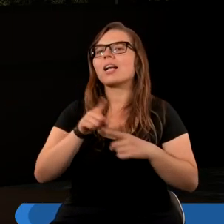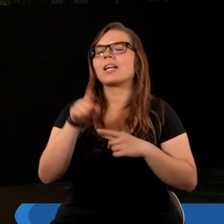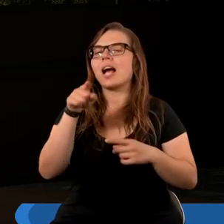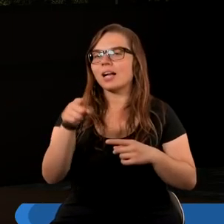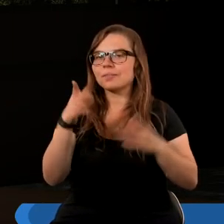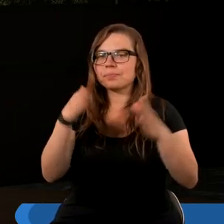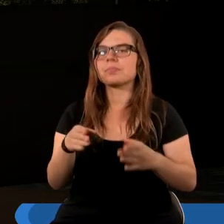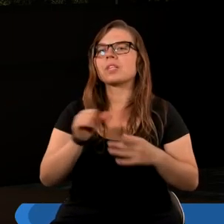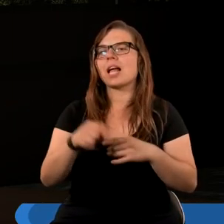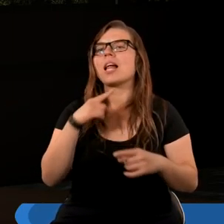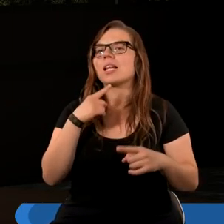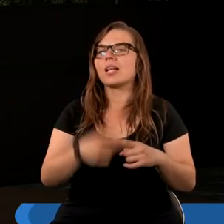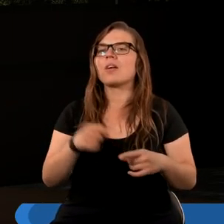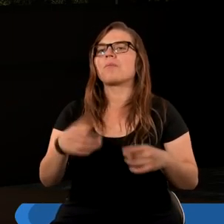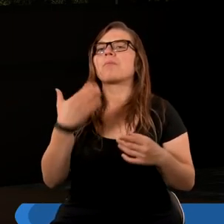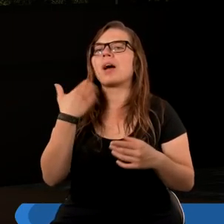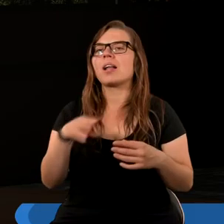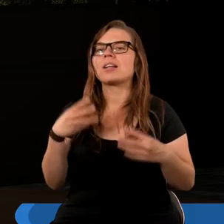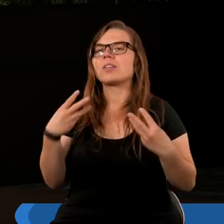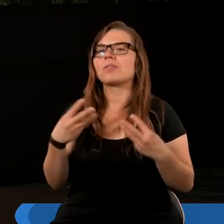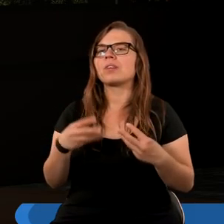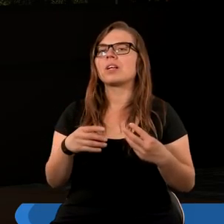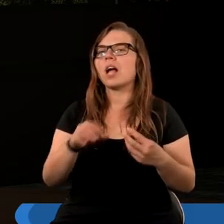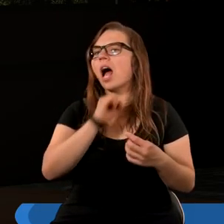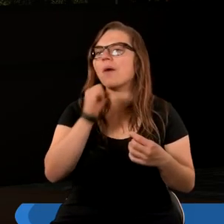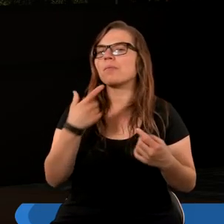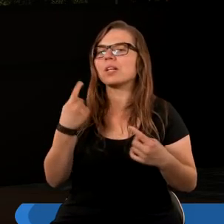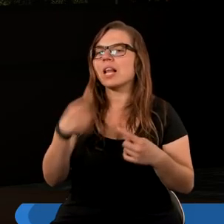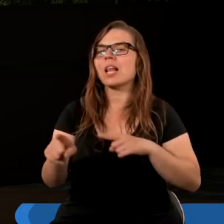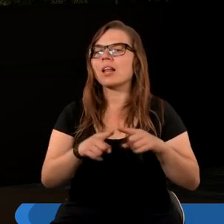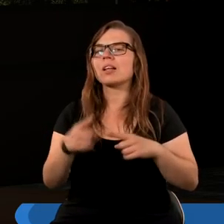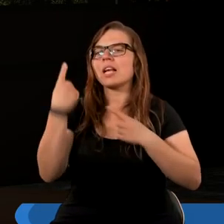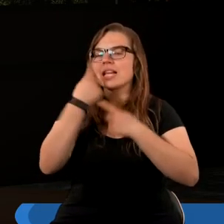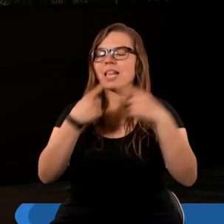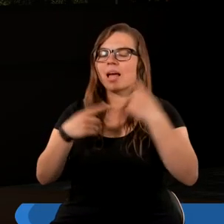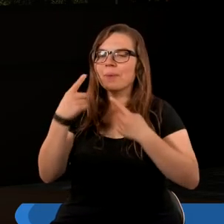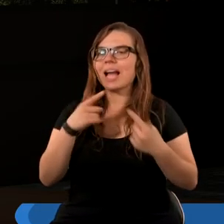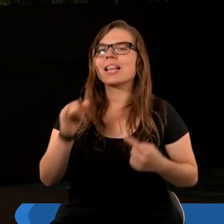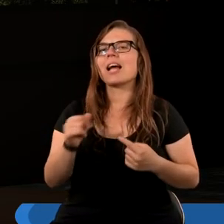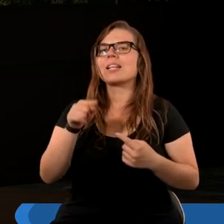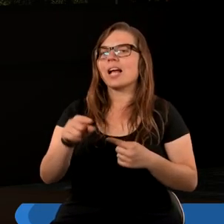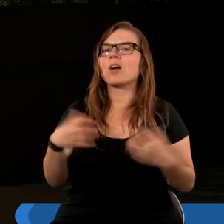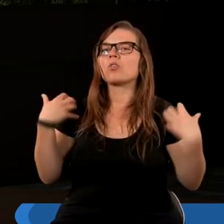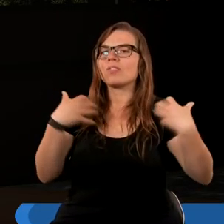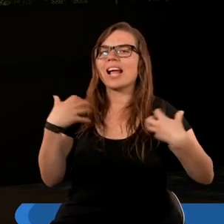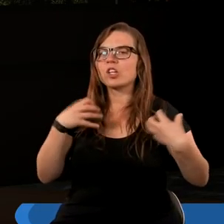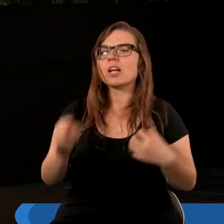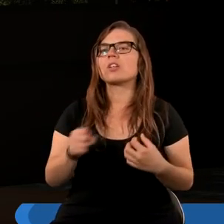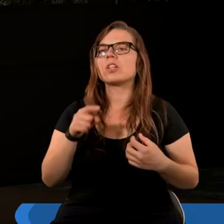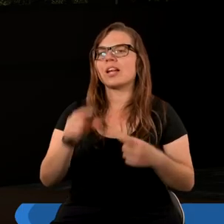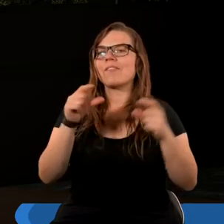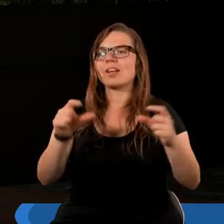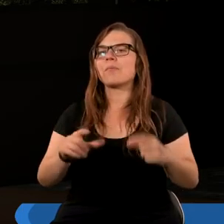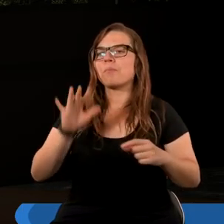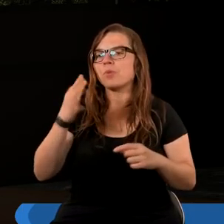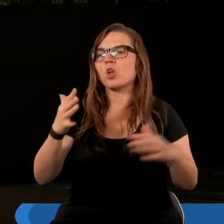Dla mnie na przykład zdecydowanie bardziej pomocne w absolutnie jednoznacznej interpretacji tego zwierzęcia są